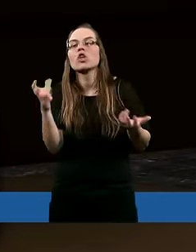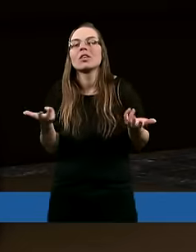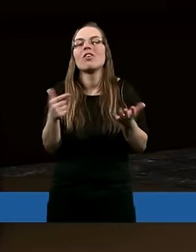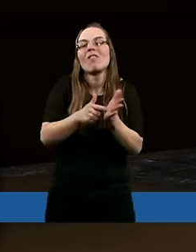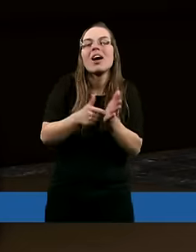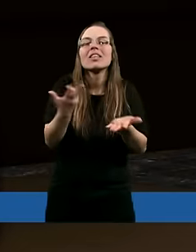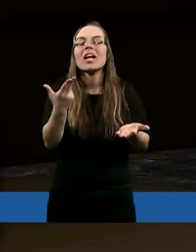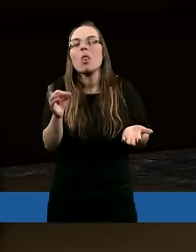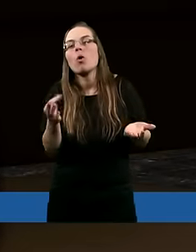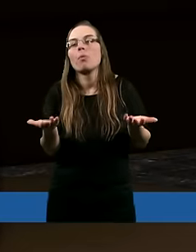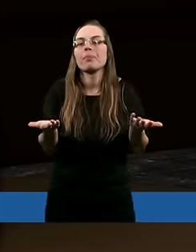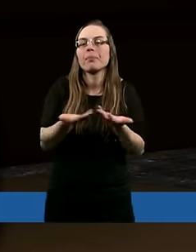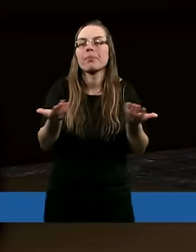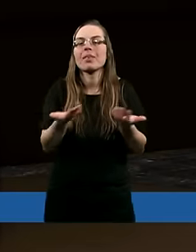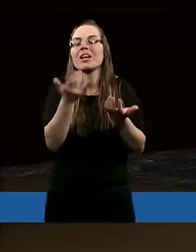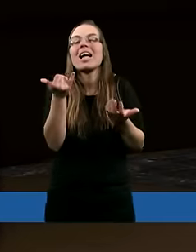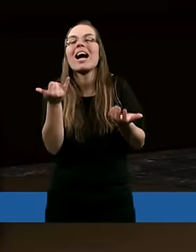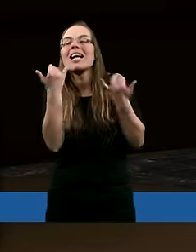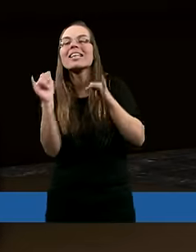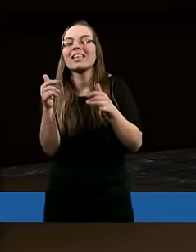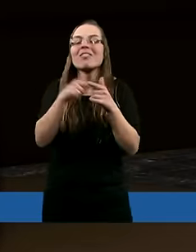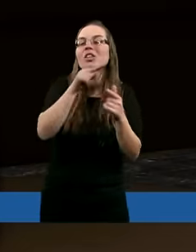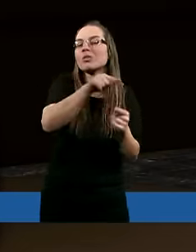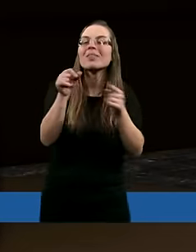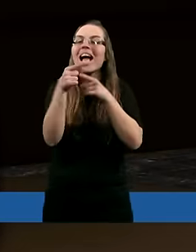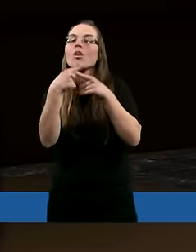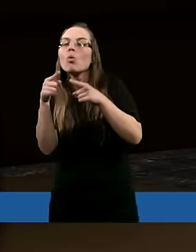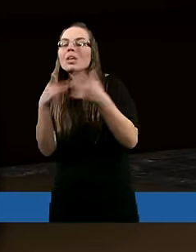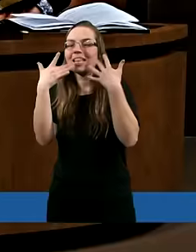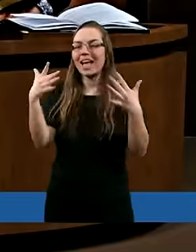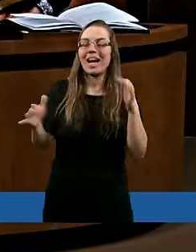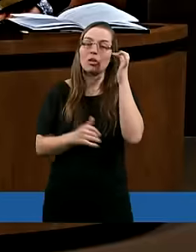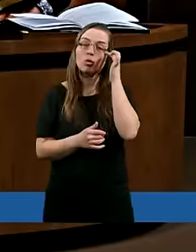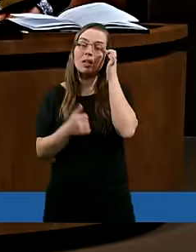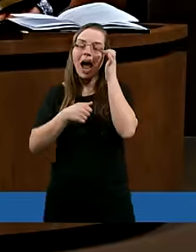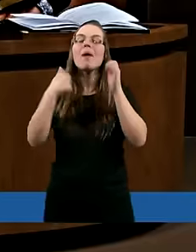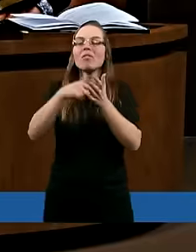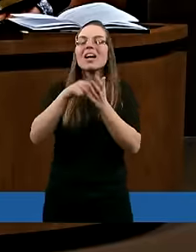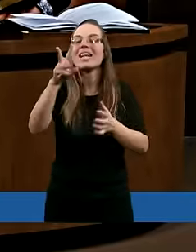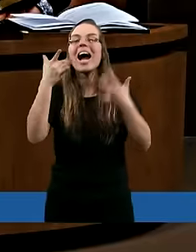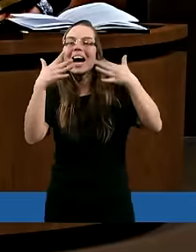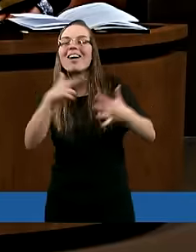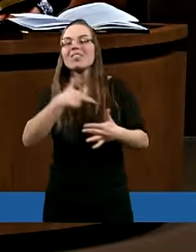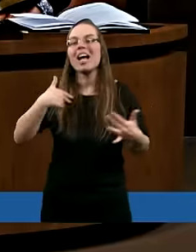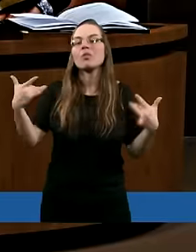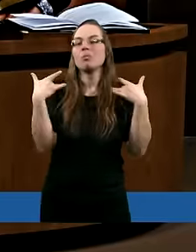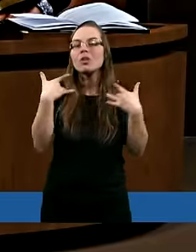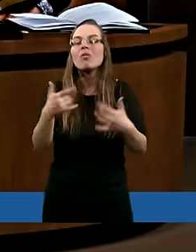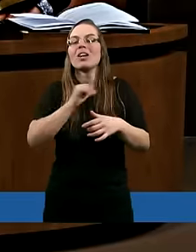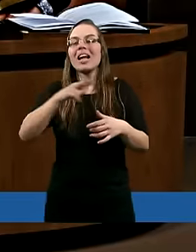właśnie, no, jest dużo, dużo rodzajów radości. Oby właśnie takiej radości w naszym życiu,